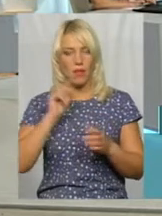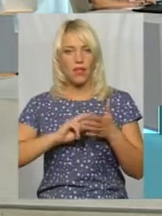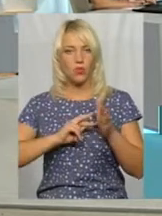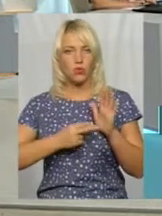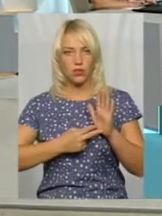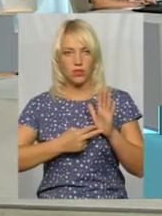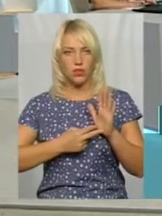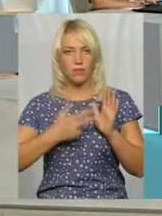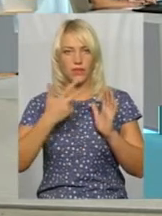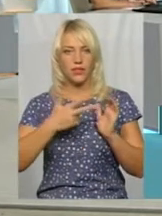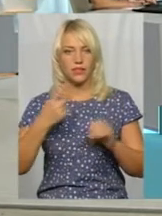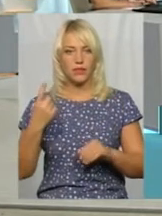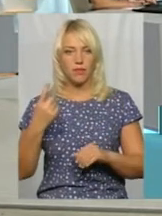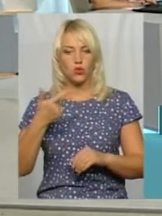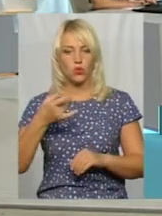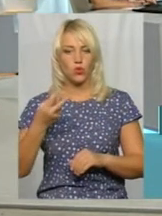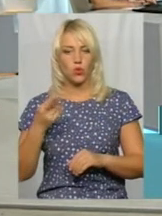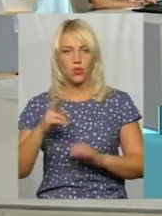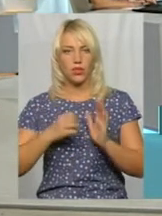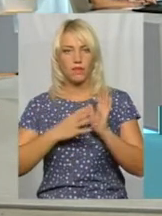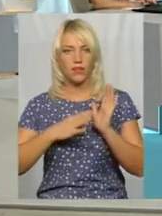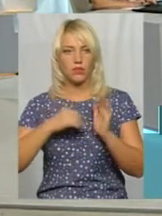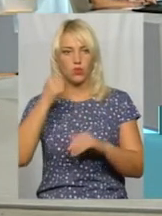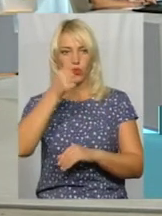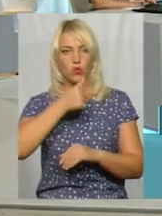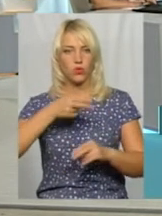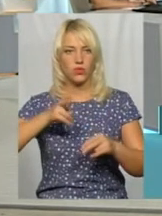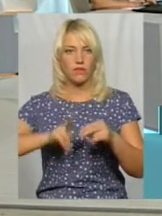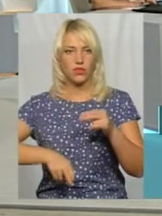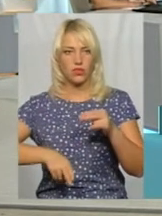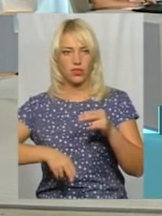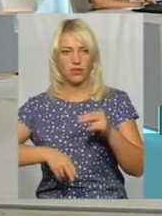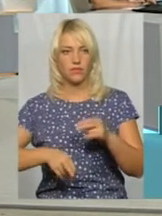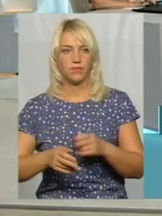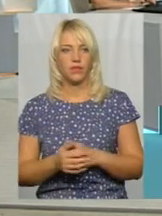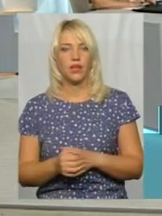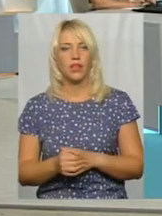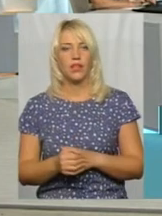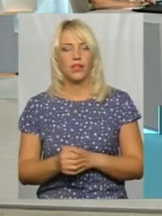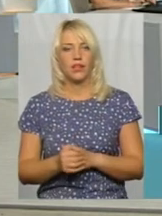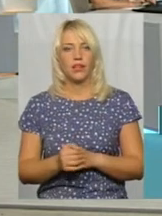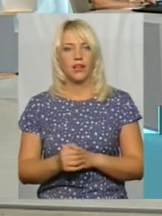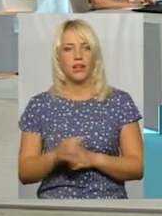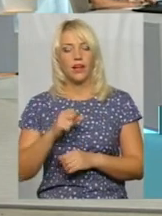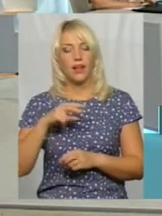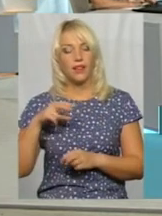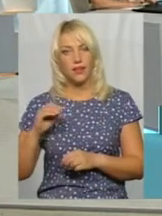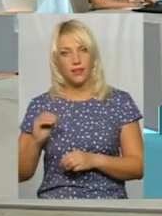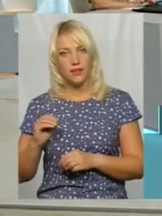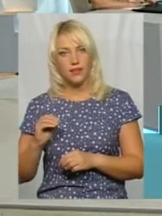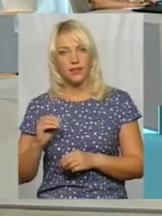31 грудня 2019 року завершення, розумієте? Але